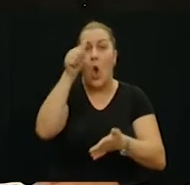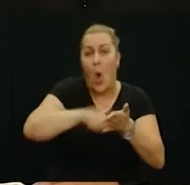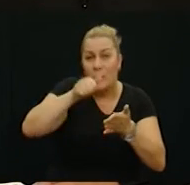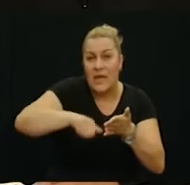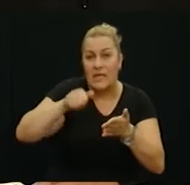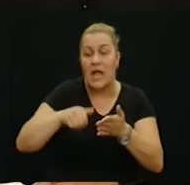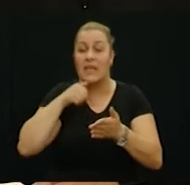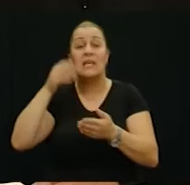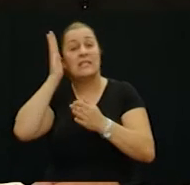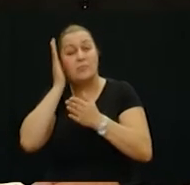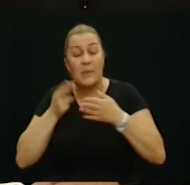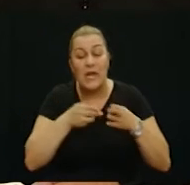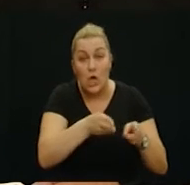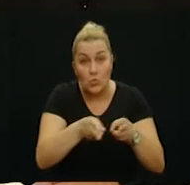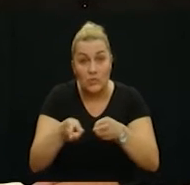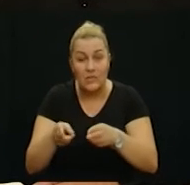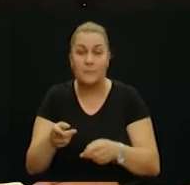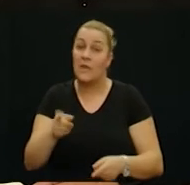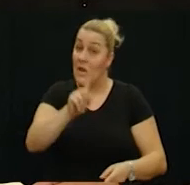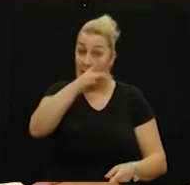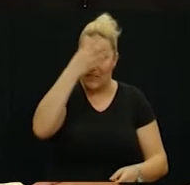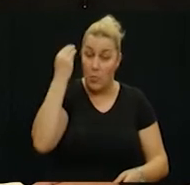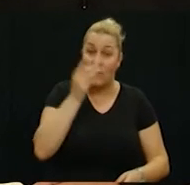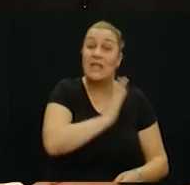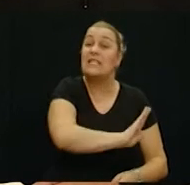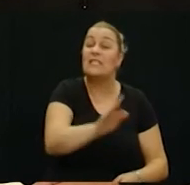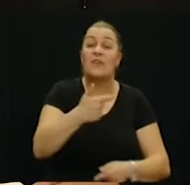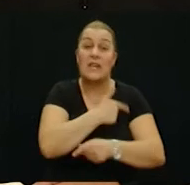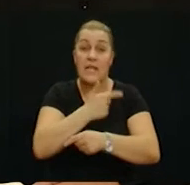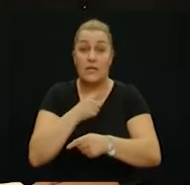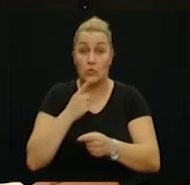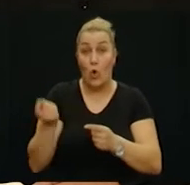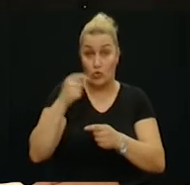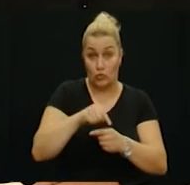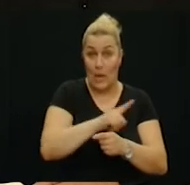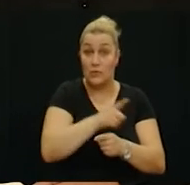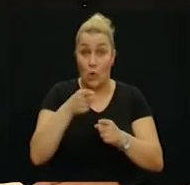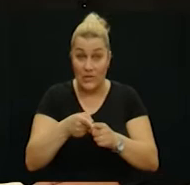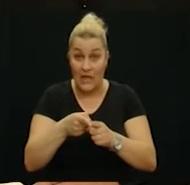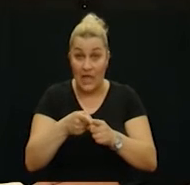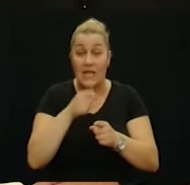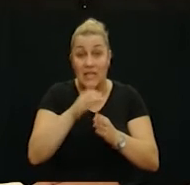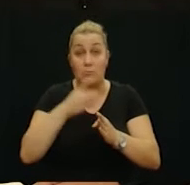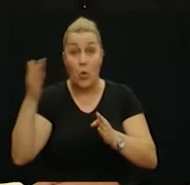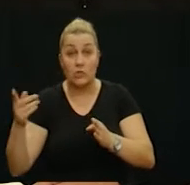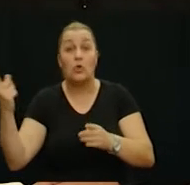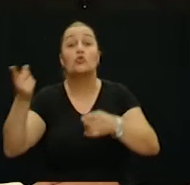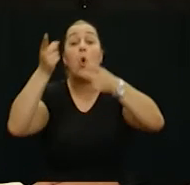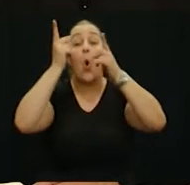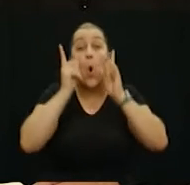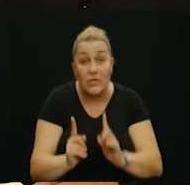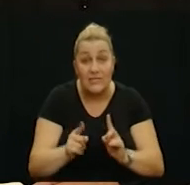zbrinuti, ali ne zaboravite da svi ranjenici koji su dolazili do tada i poslije, oni su ostajali u toj bolnici.